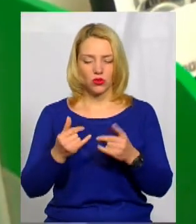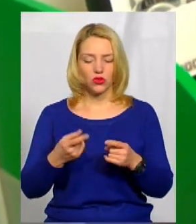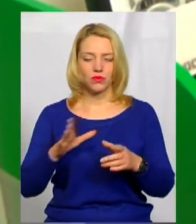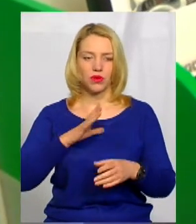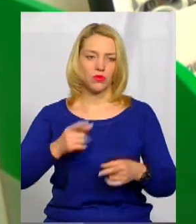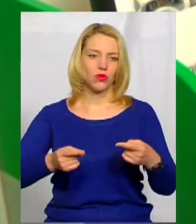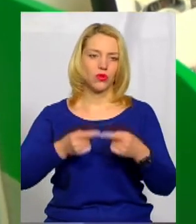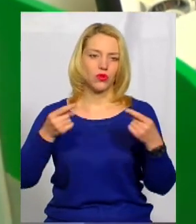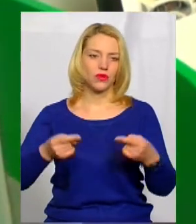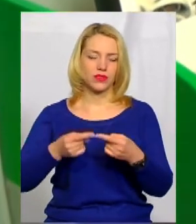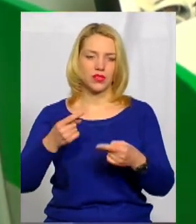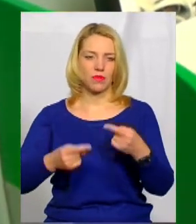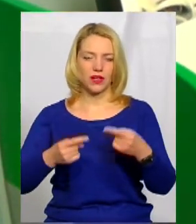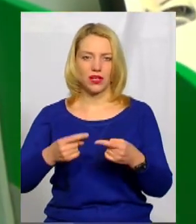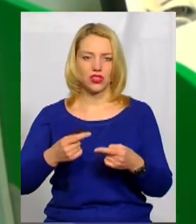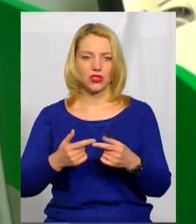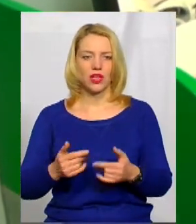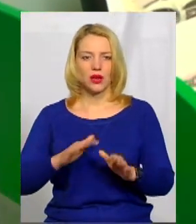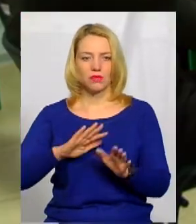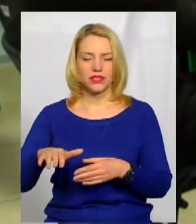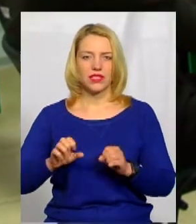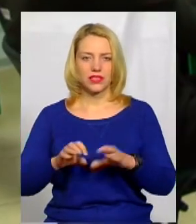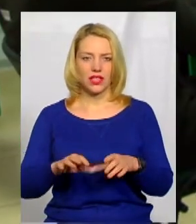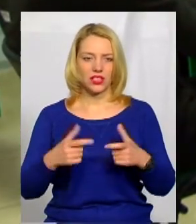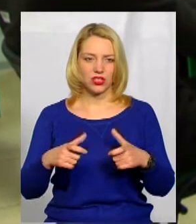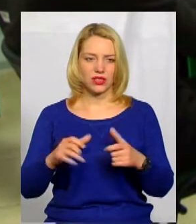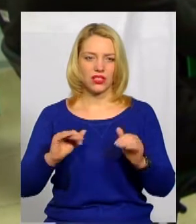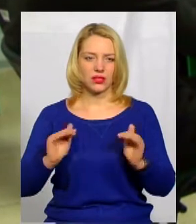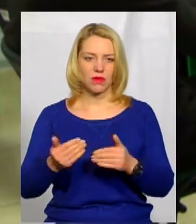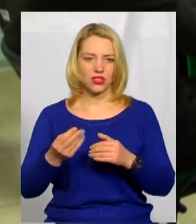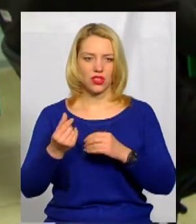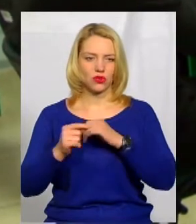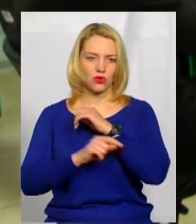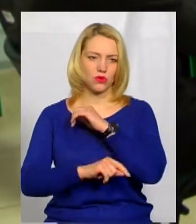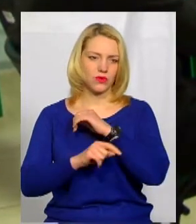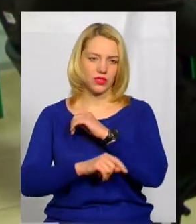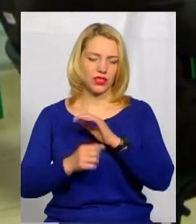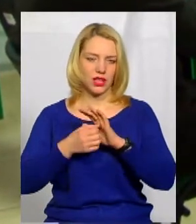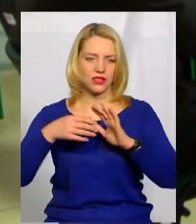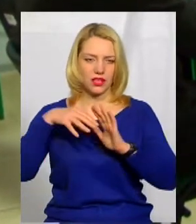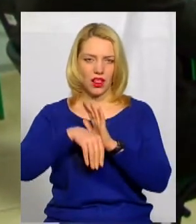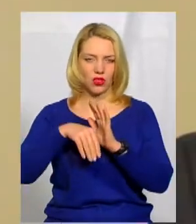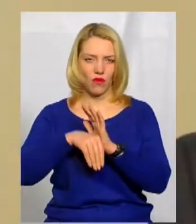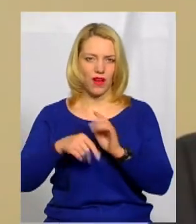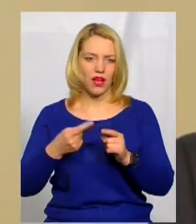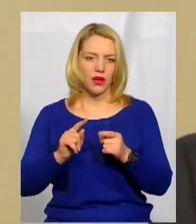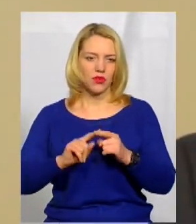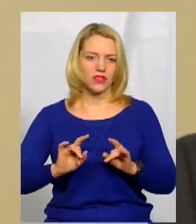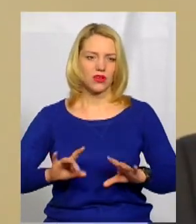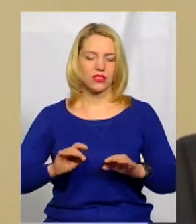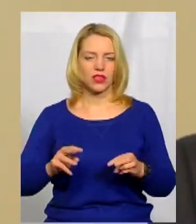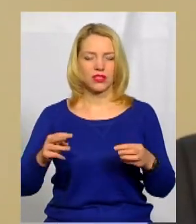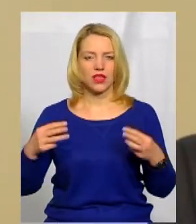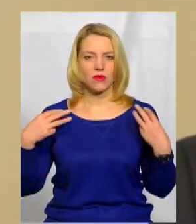абітурієнтами та екзаменаторами після здачі іспиту, та зменшилась корупційна складова, говорить заступник начальника регіонального сервісного центру